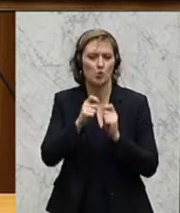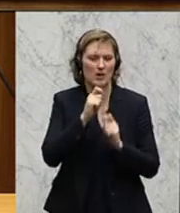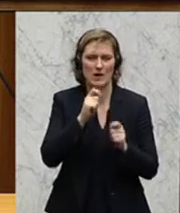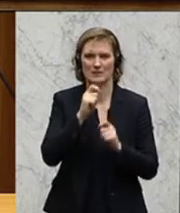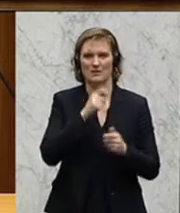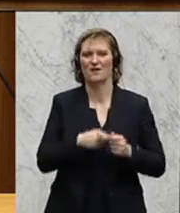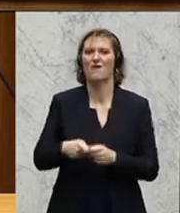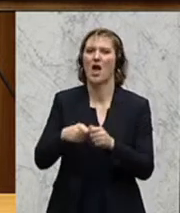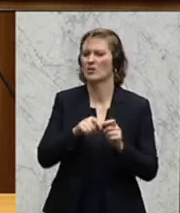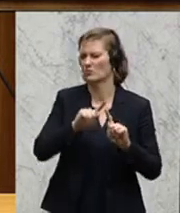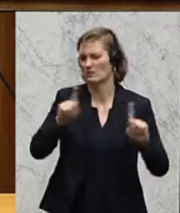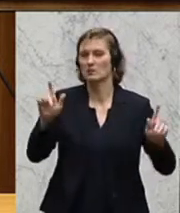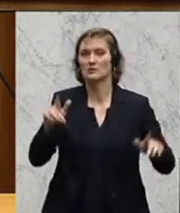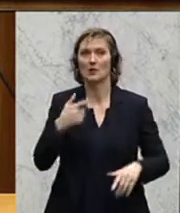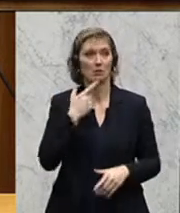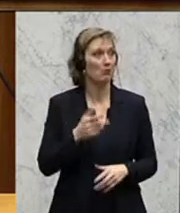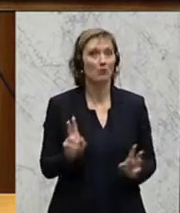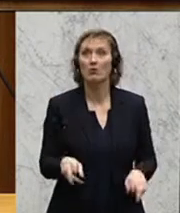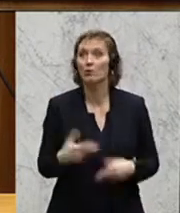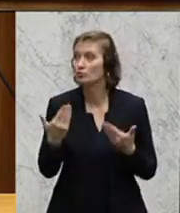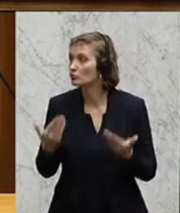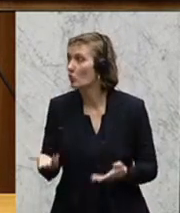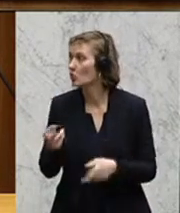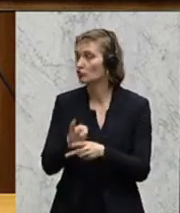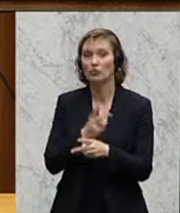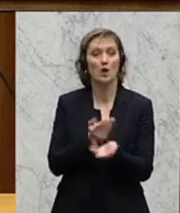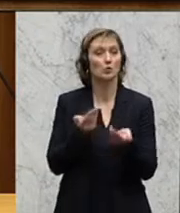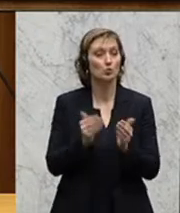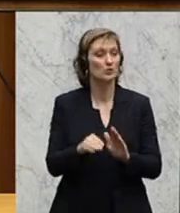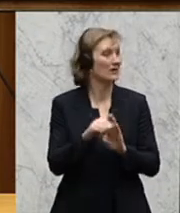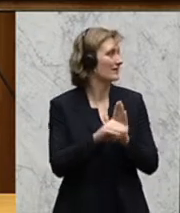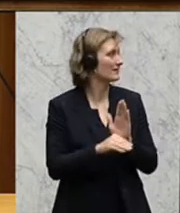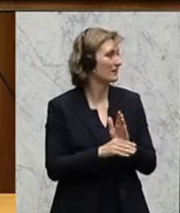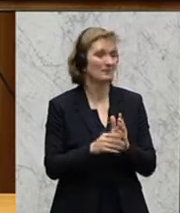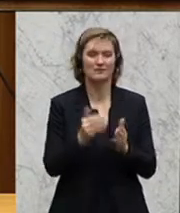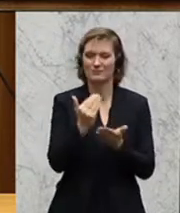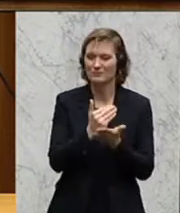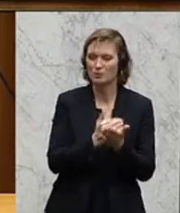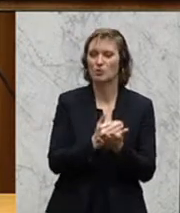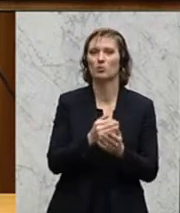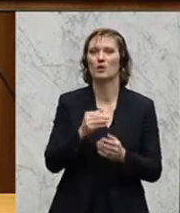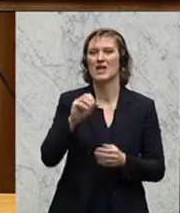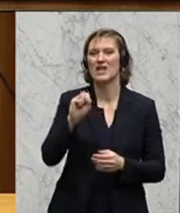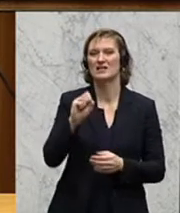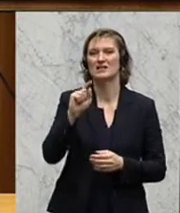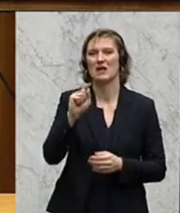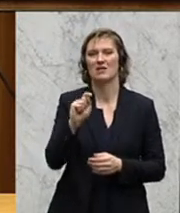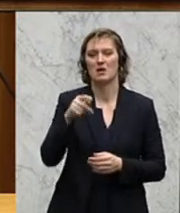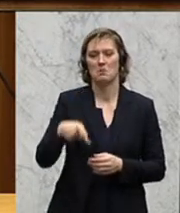war ja berechtigt zu sagen, es kann doch nicht sein, dass durch dieses Staatsschutzgesetz die Bestimmungen der StPO zum